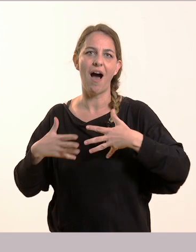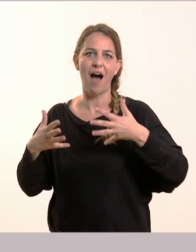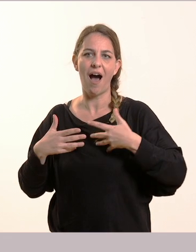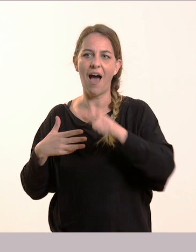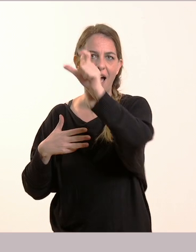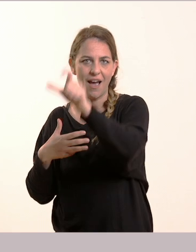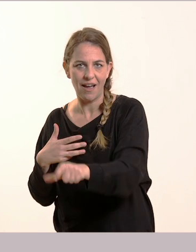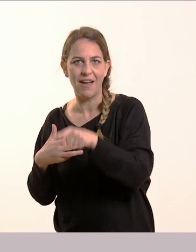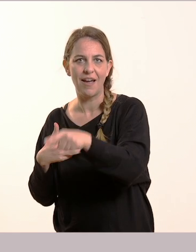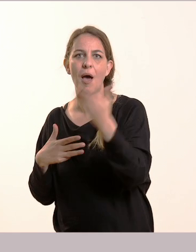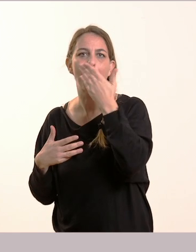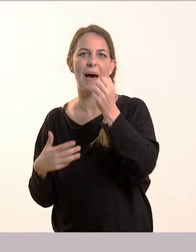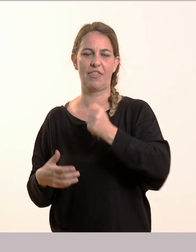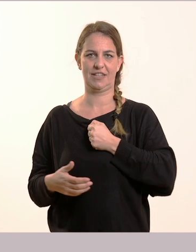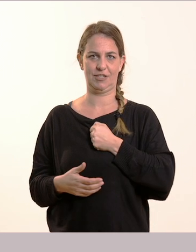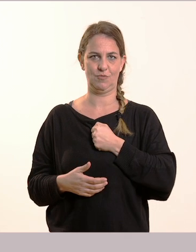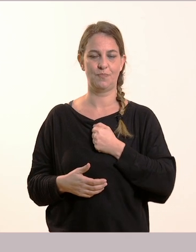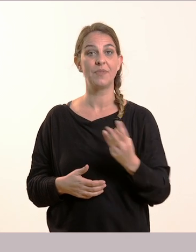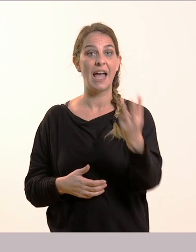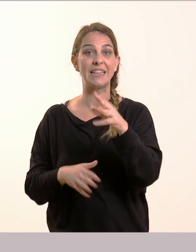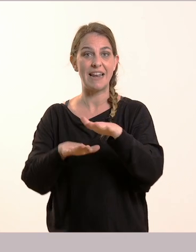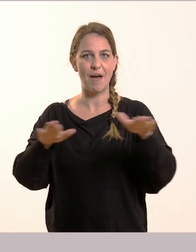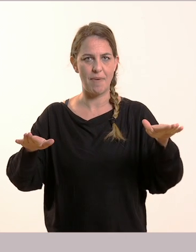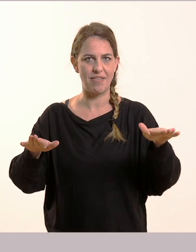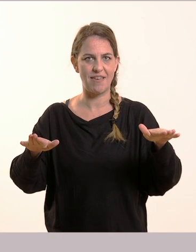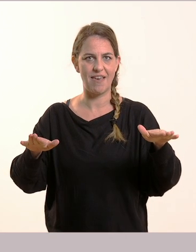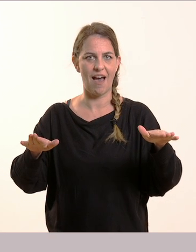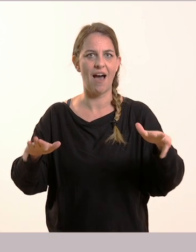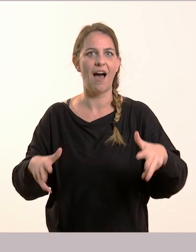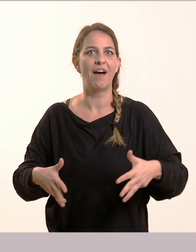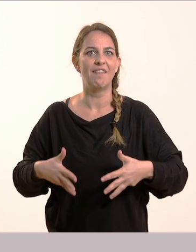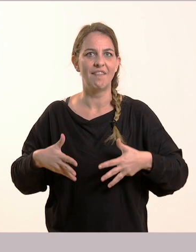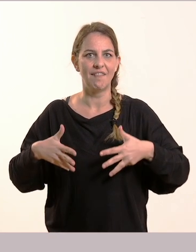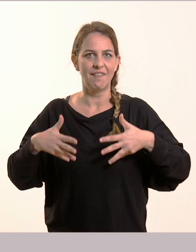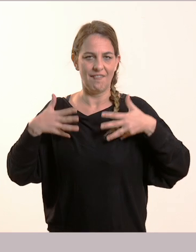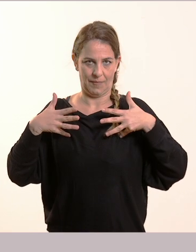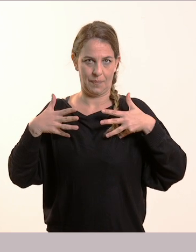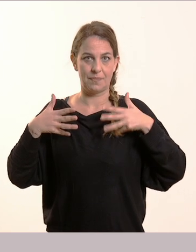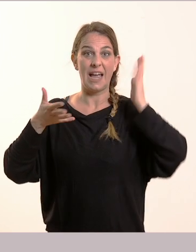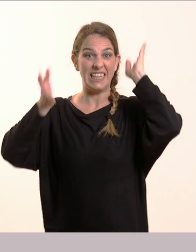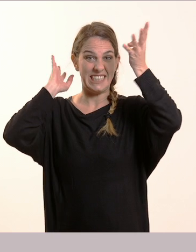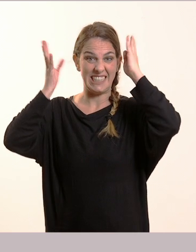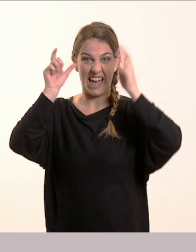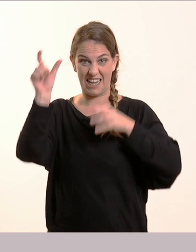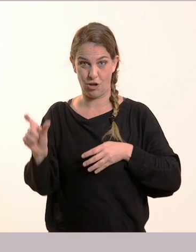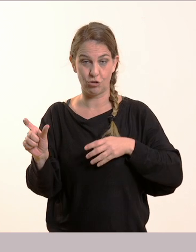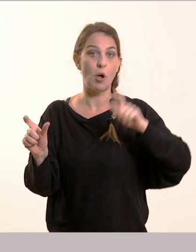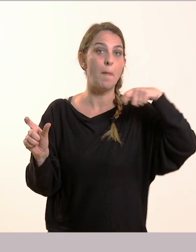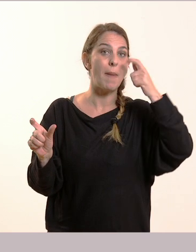ήταν απερίγραπτος. Ο μπαμπάς και η μαμά του Σέργιου δάκρυσαν από χαρά.